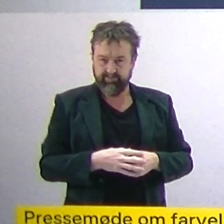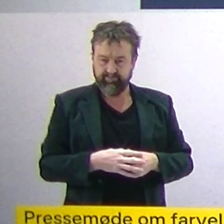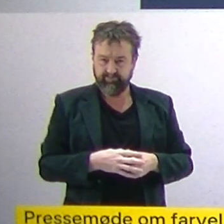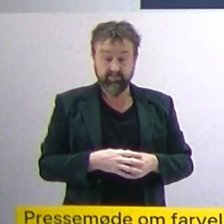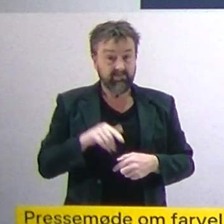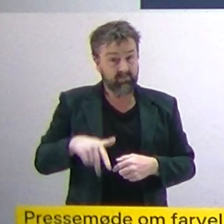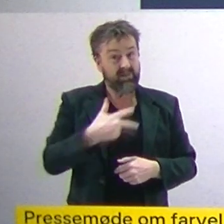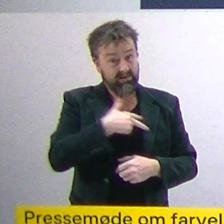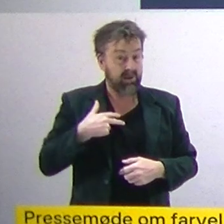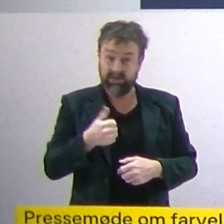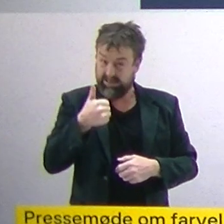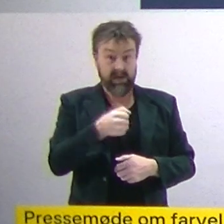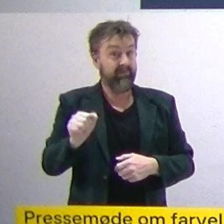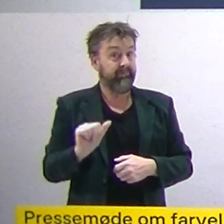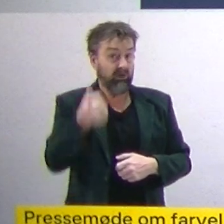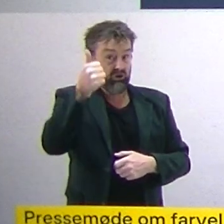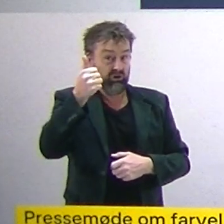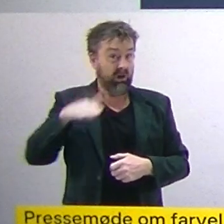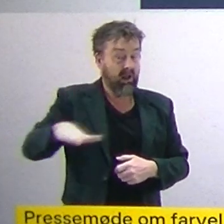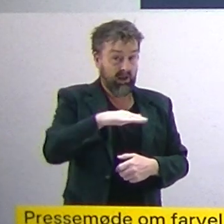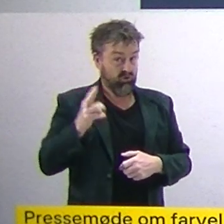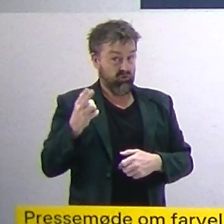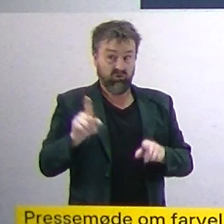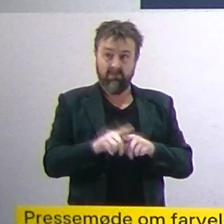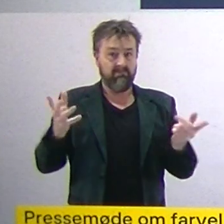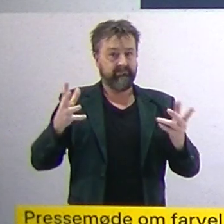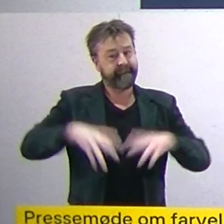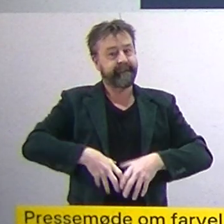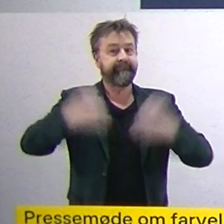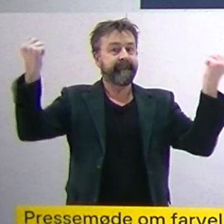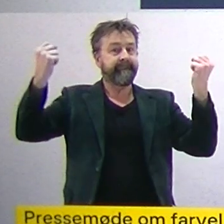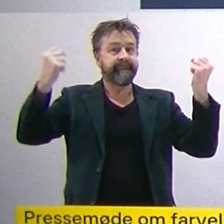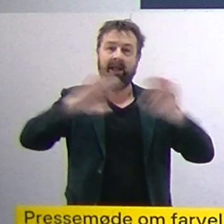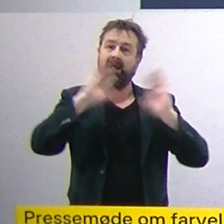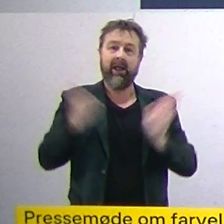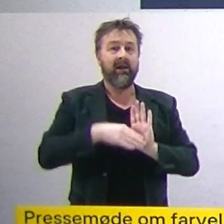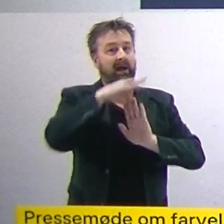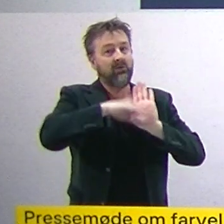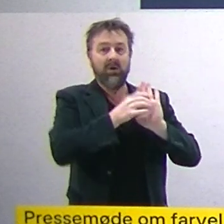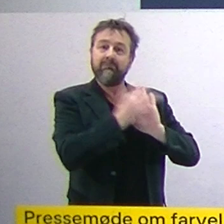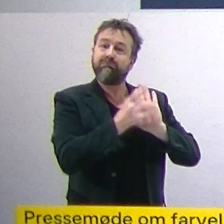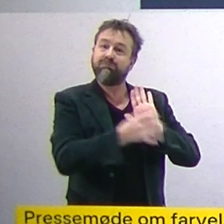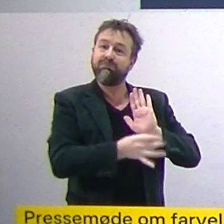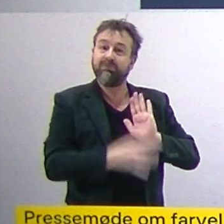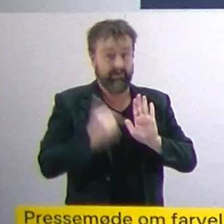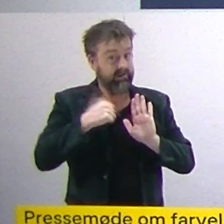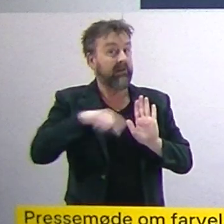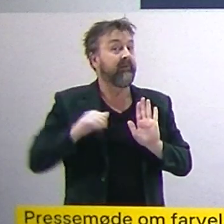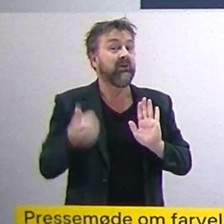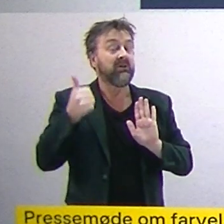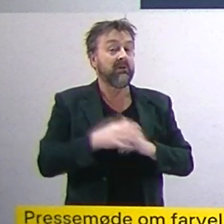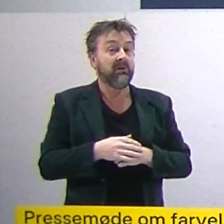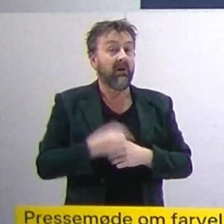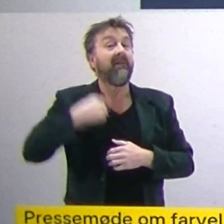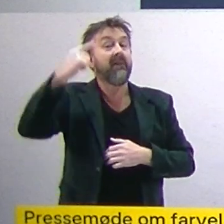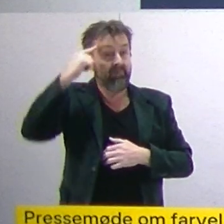Danmark er altså en af de første lande nu, der kan hæbe alle restriktioner. Og vi ved, at der er mange lande, der